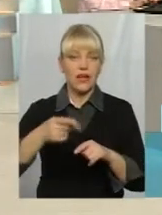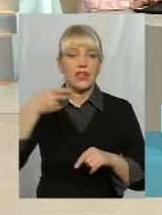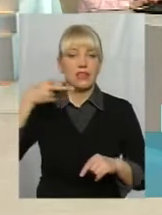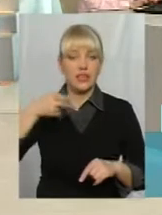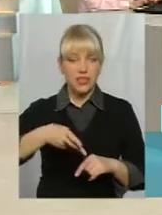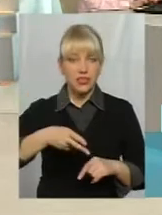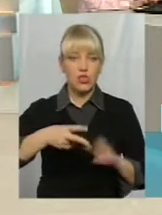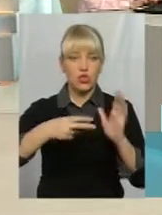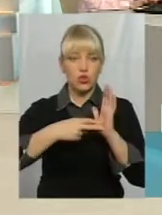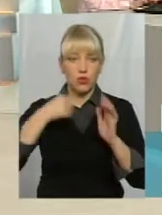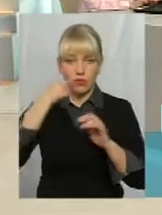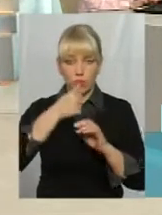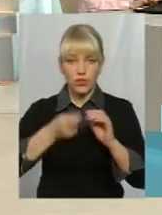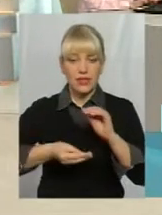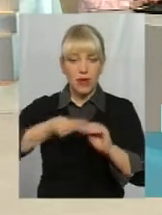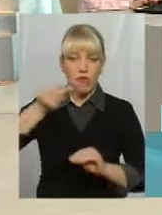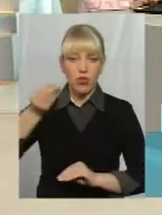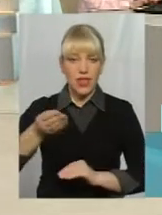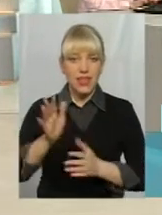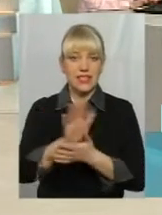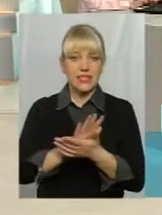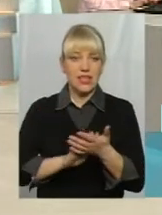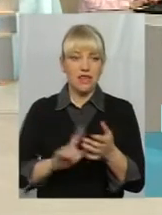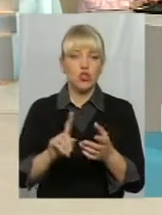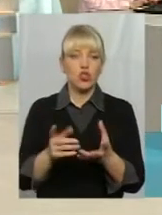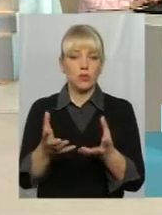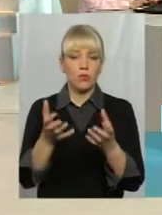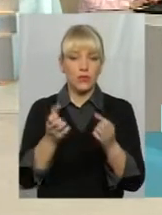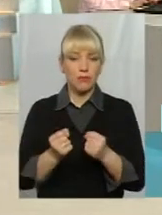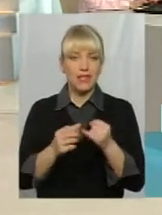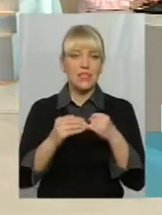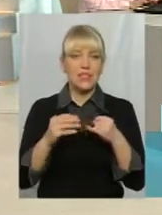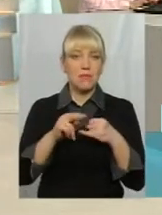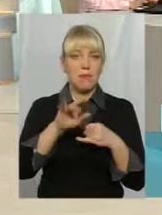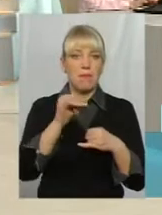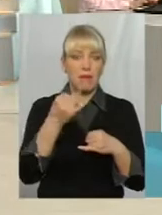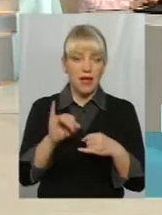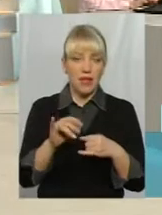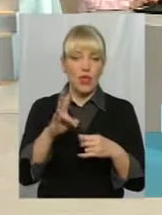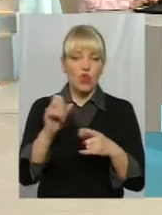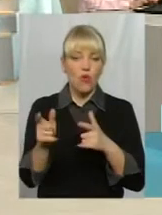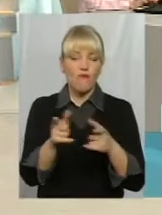подала заяву, щоб отримати земельний пай. Але і та саме виготовлення